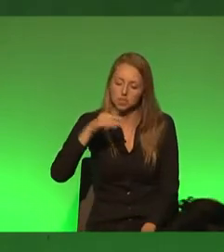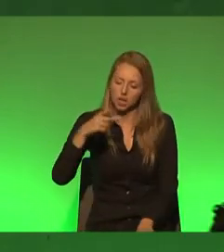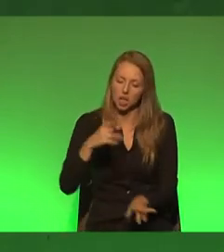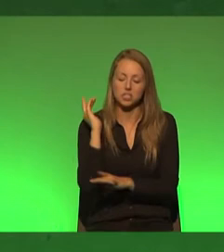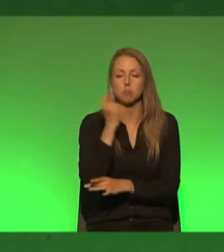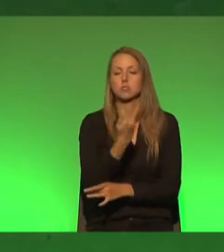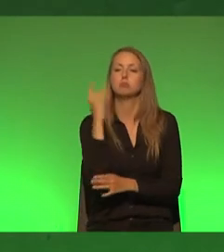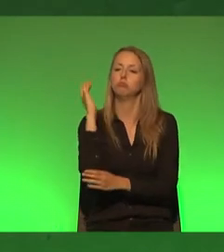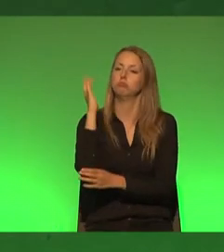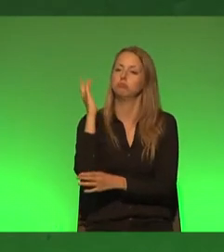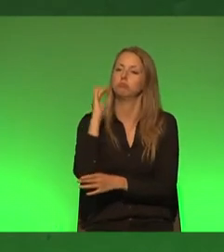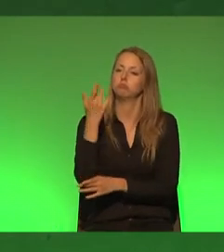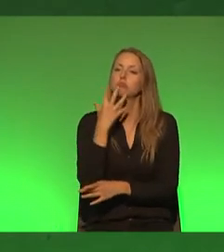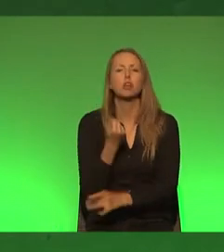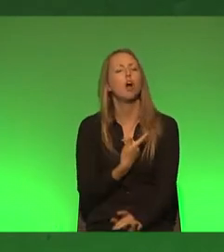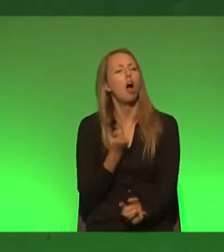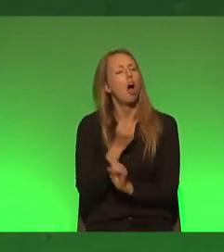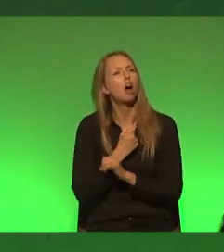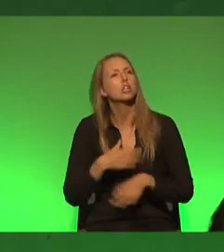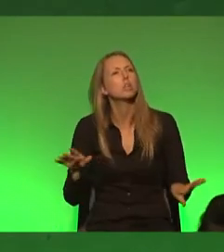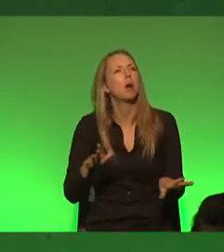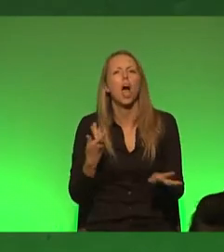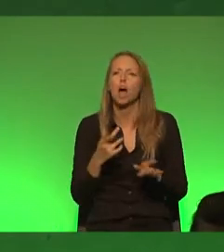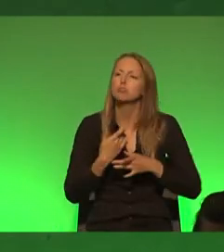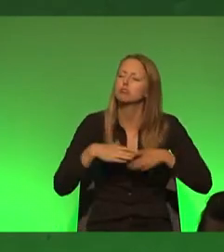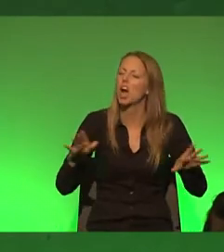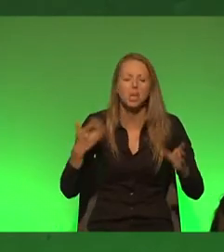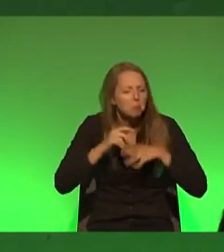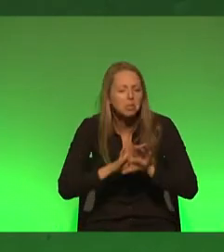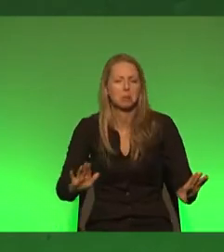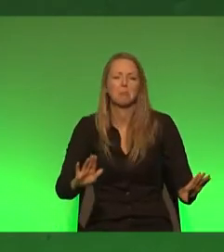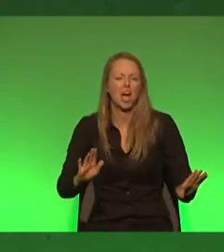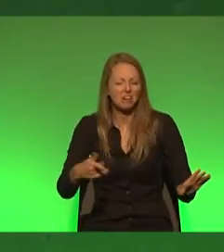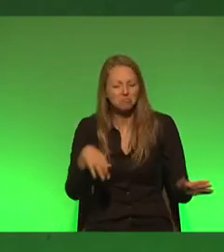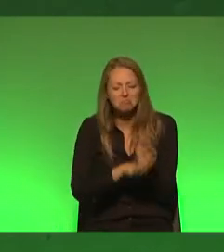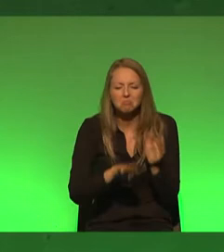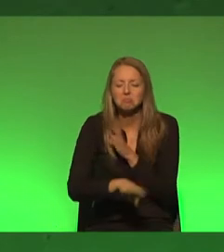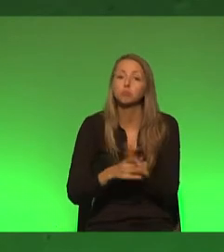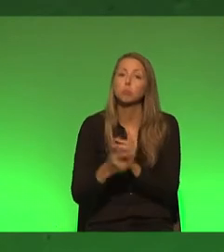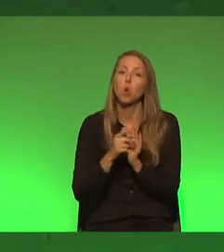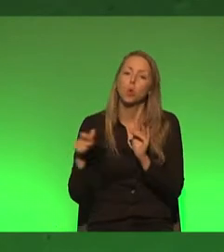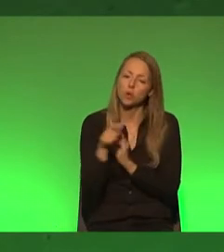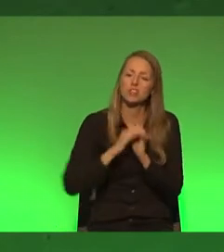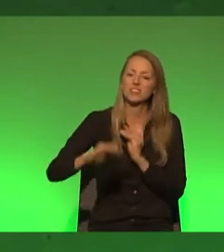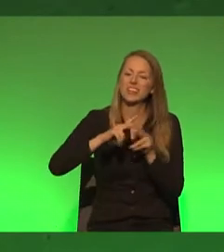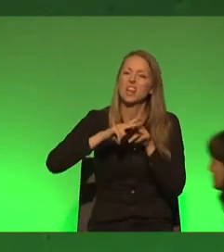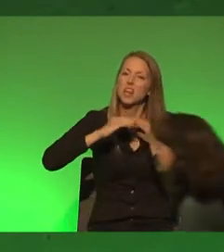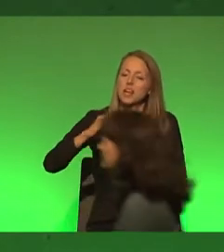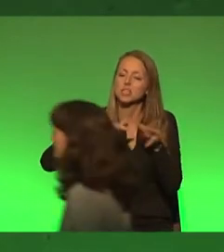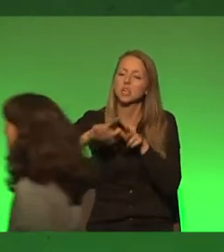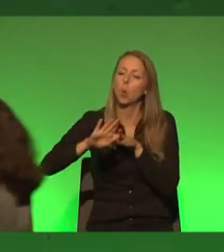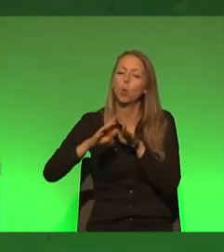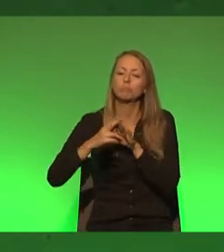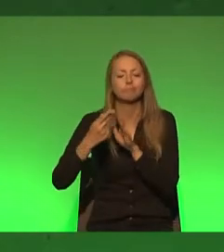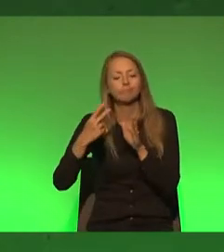die die Errungenschaften einer liberalen und freien Gesellschaft zurückdrehen wollen. Und was macht die nordrhein-westfälische Landesregierung? Die